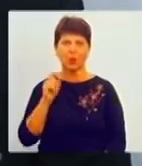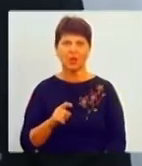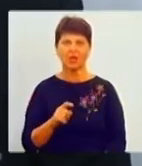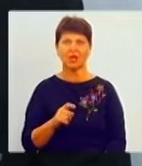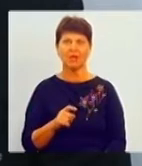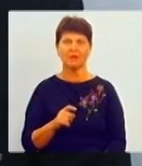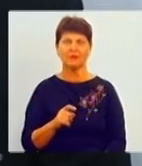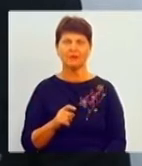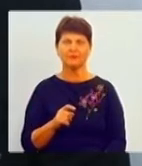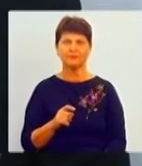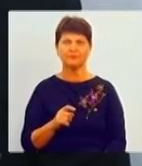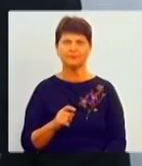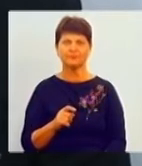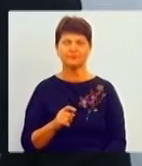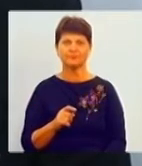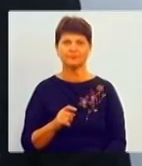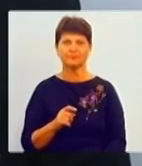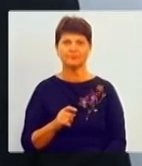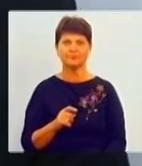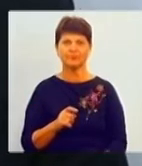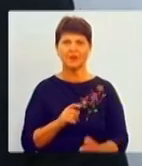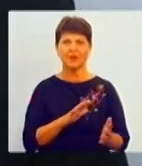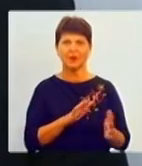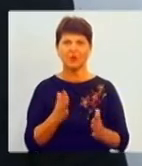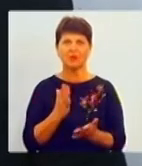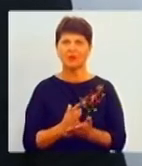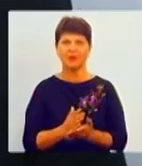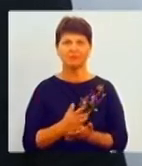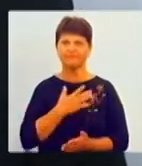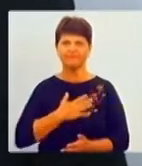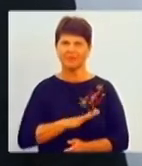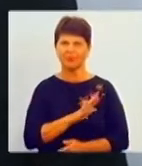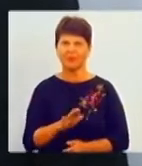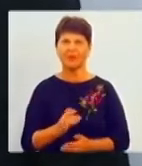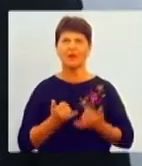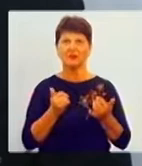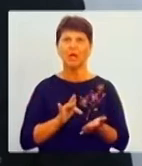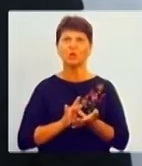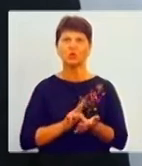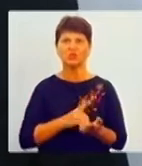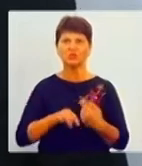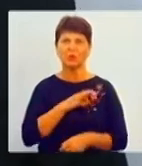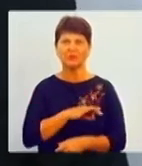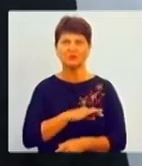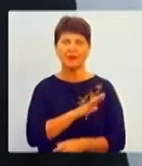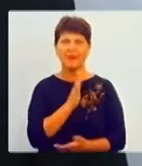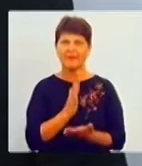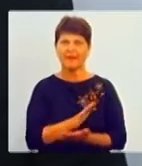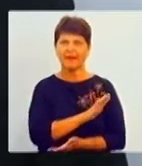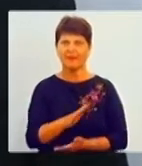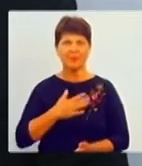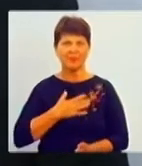в принципі, є неприйнятними для туристичного бізнесу, вони є неприйнятними для